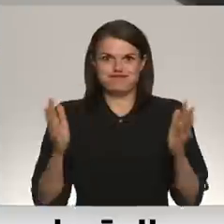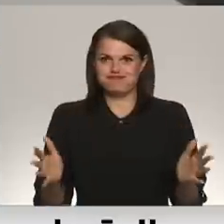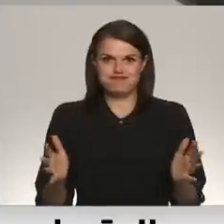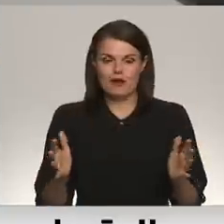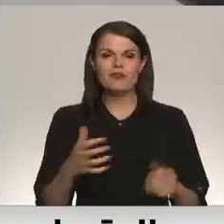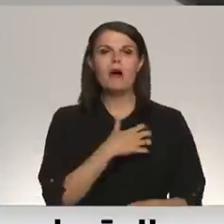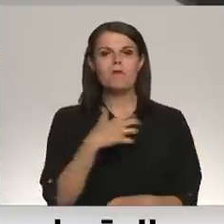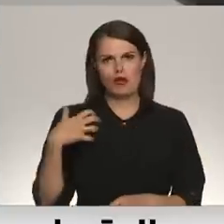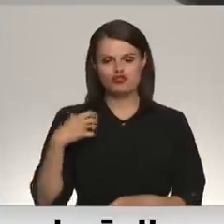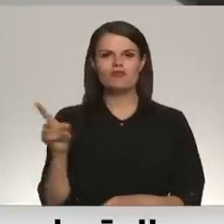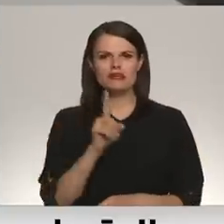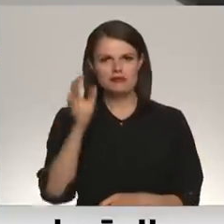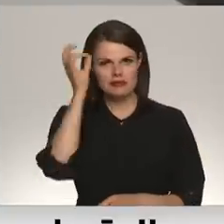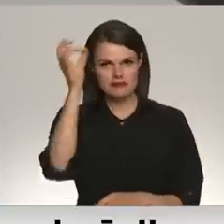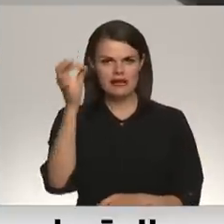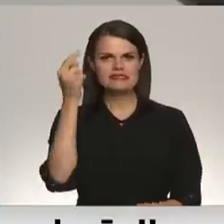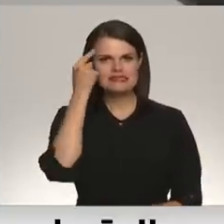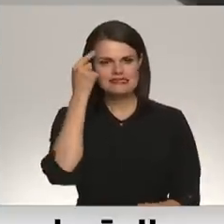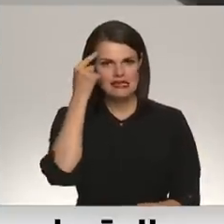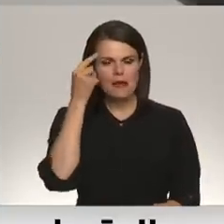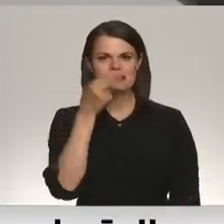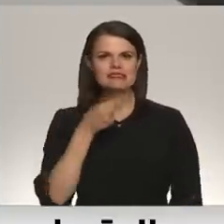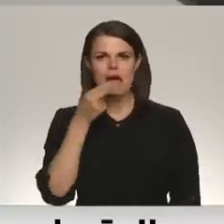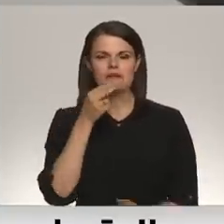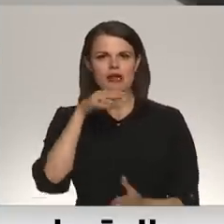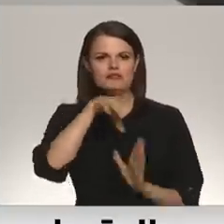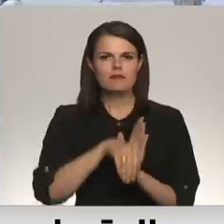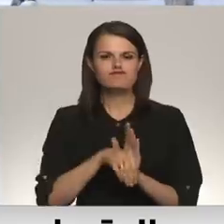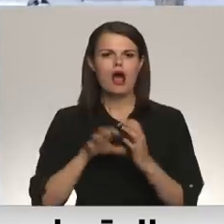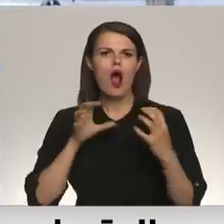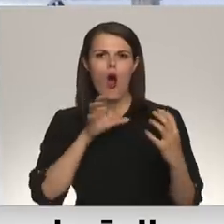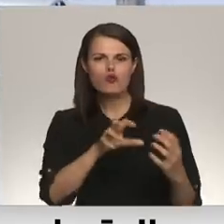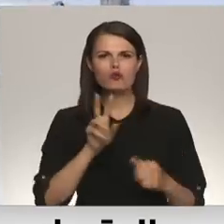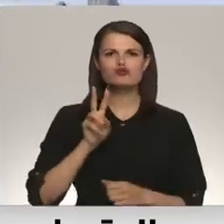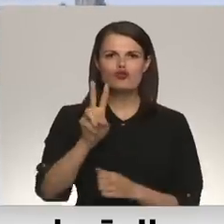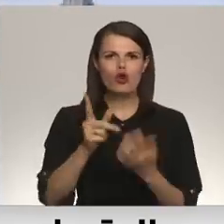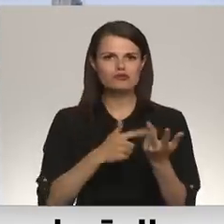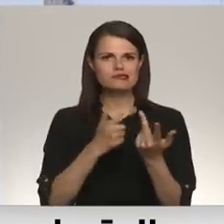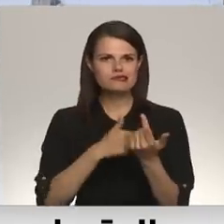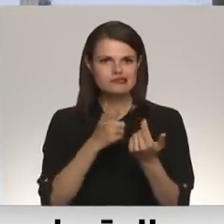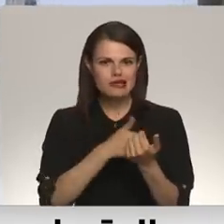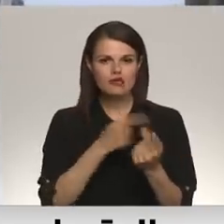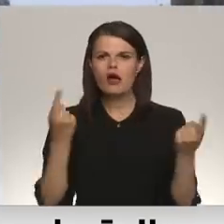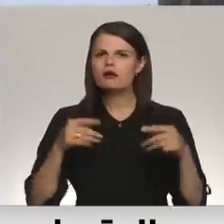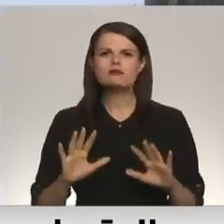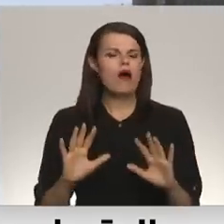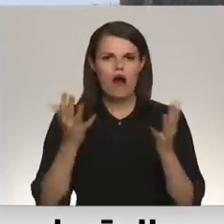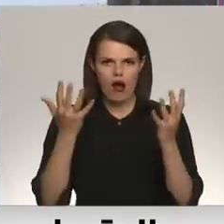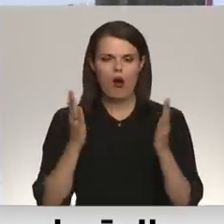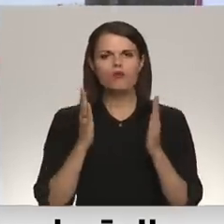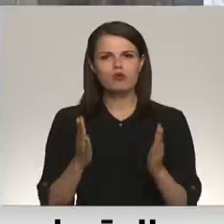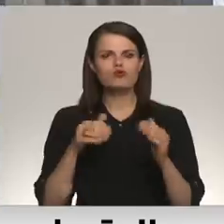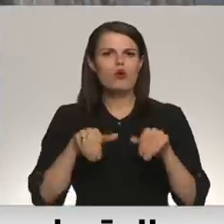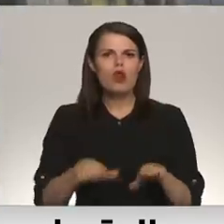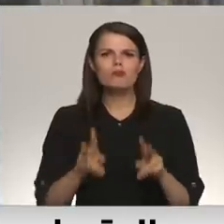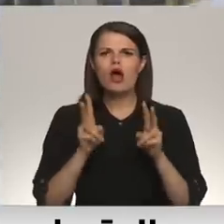Pašvaldībai ir precīzi zināms tās saimniecībā esošo autobusu un troleibusu skaits krīzes situācijā tiktu lēmts,